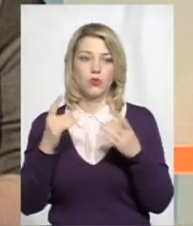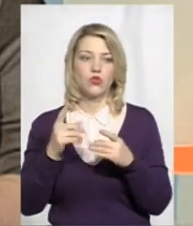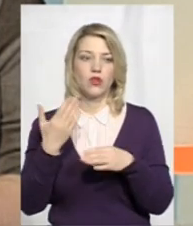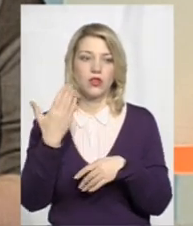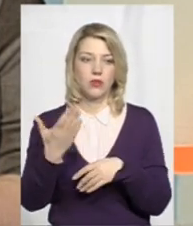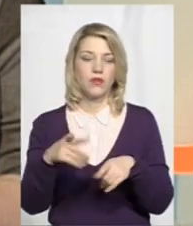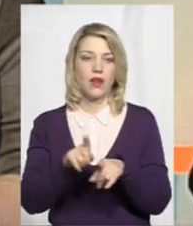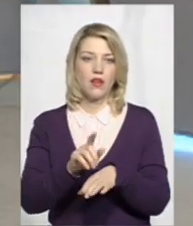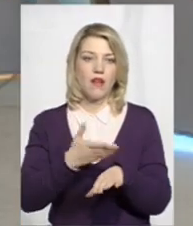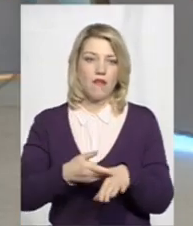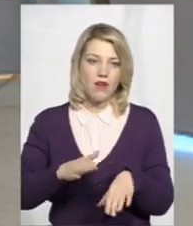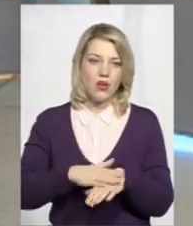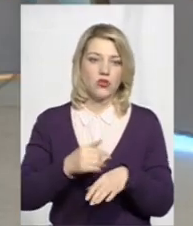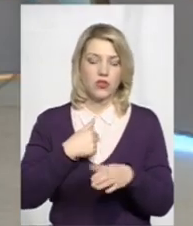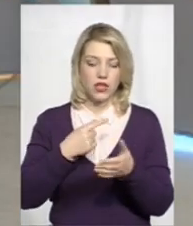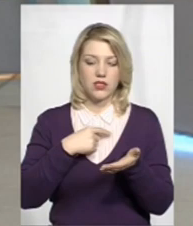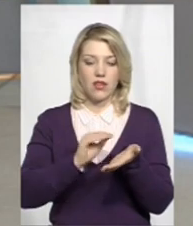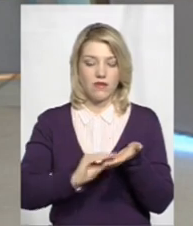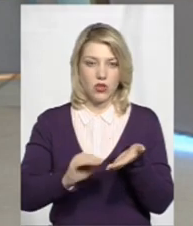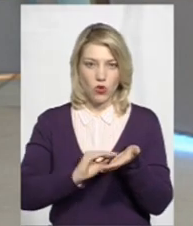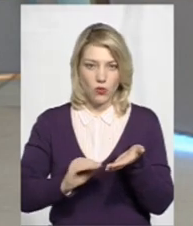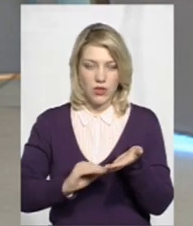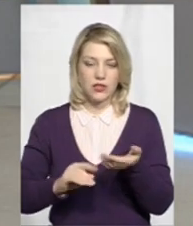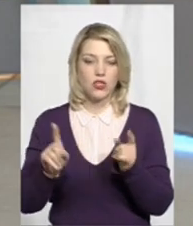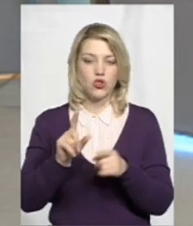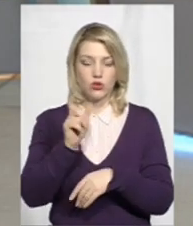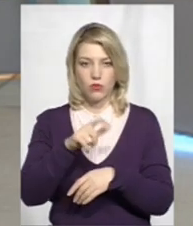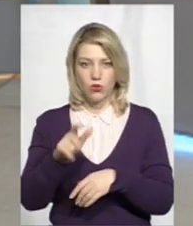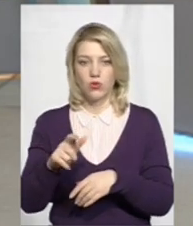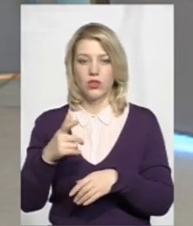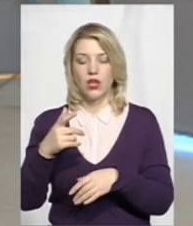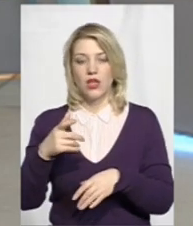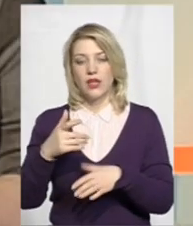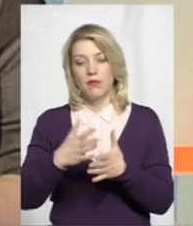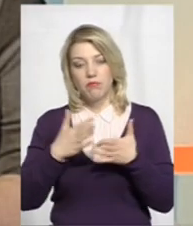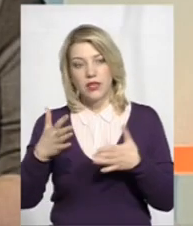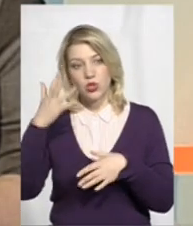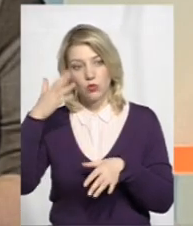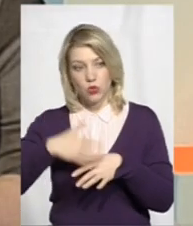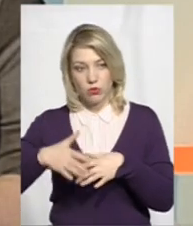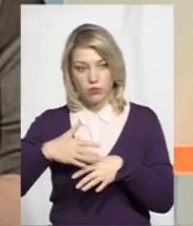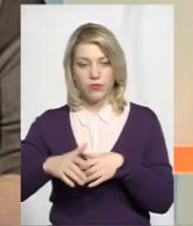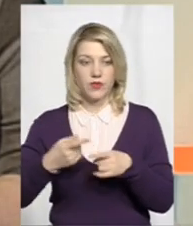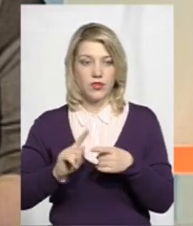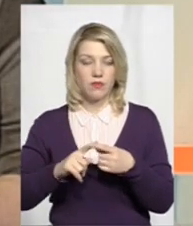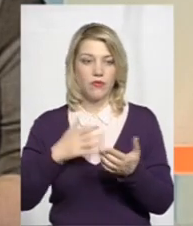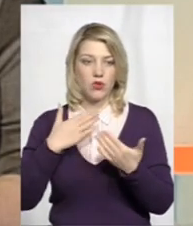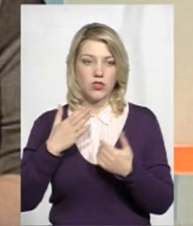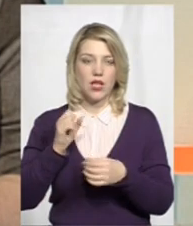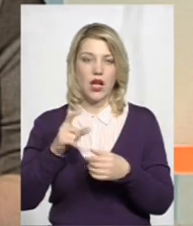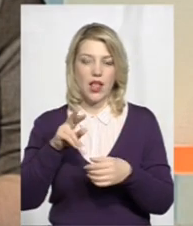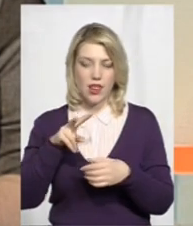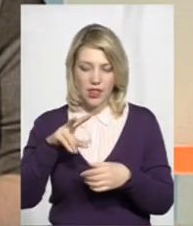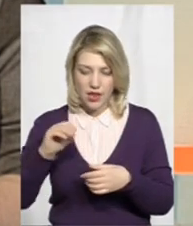важко. Я це відобразила, щоб люди все ж таки більш зрозумінням до цього поставилися, але так само були і